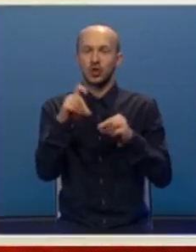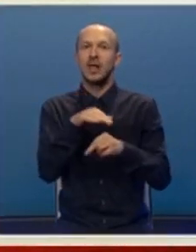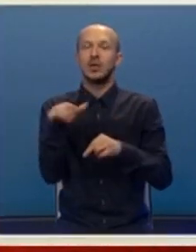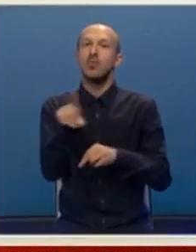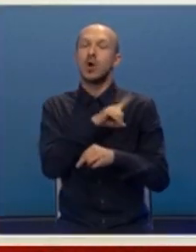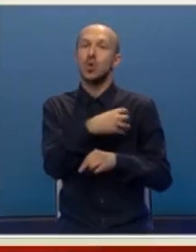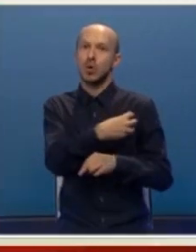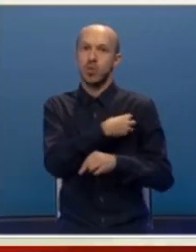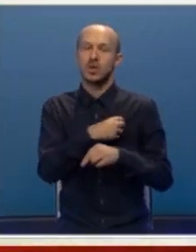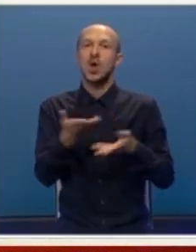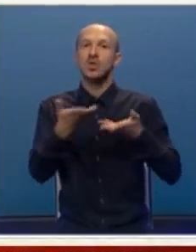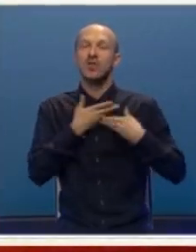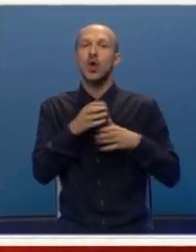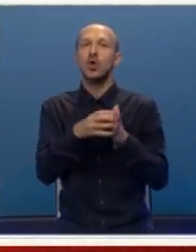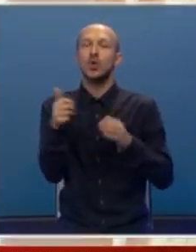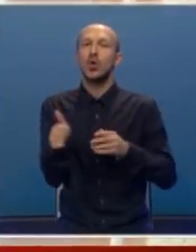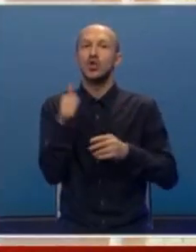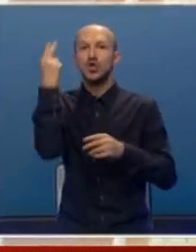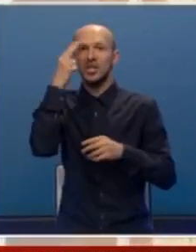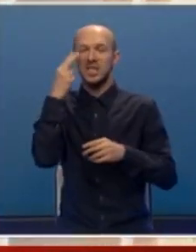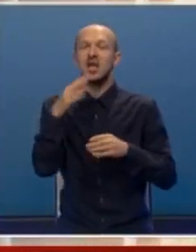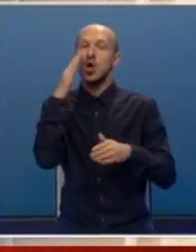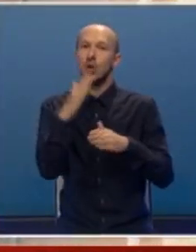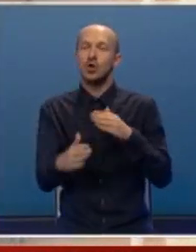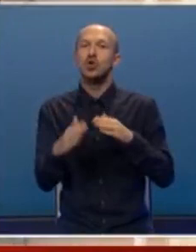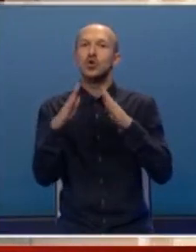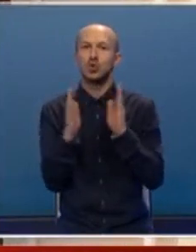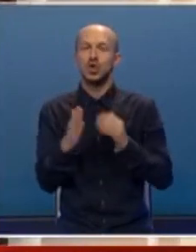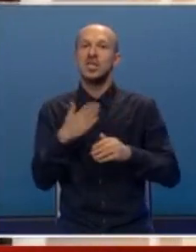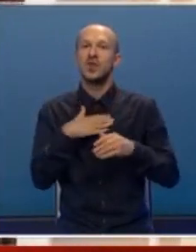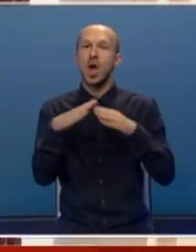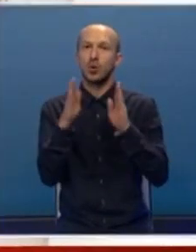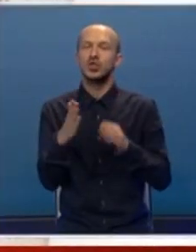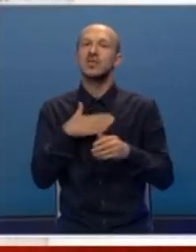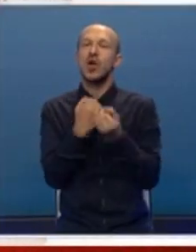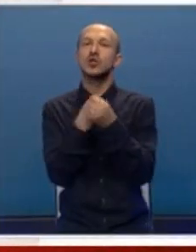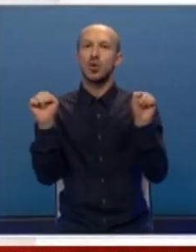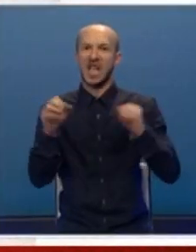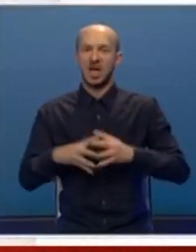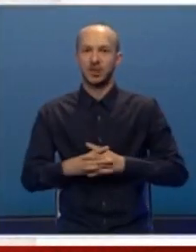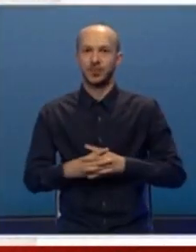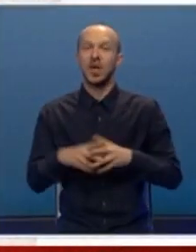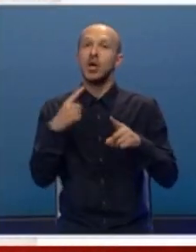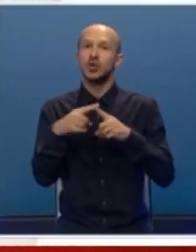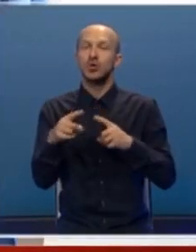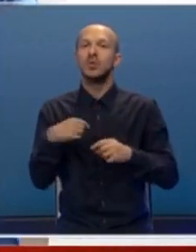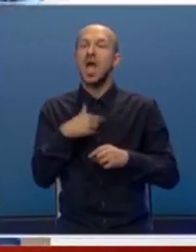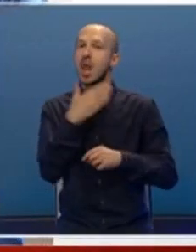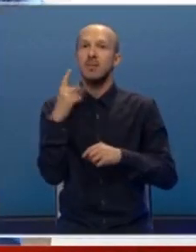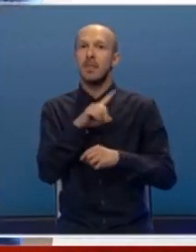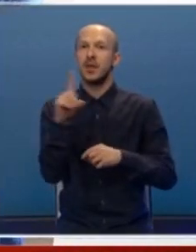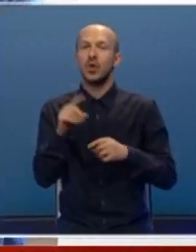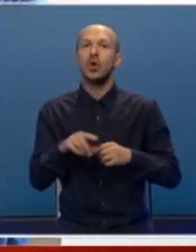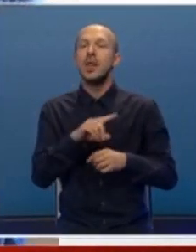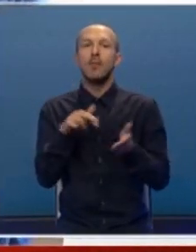djetetu poginulog borca, ostvario se dugogodišnji san, da se konačno skući, svoja kućica, svoja slobodica. S obzirom da ja nemam nikakvu